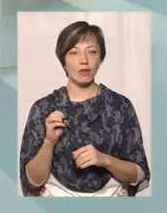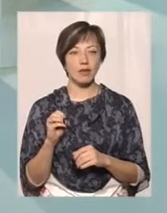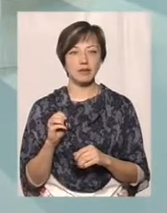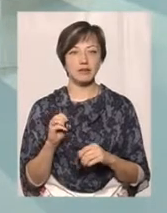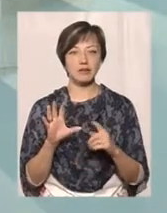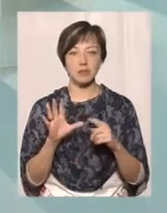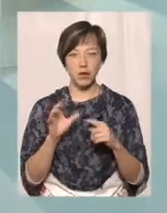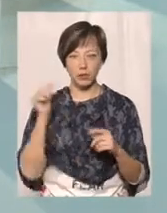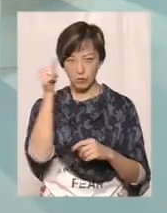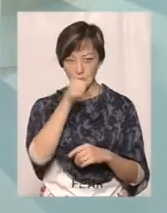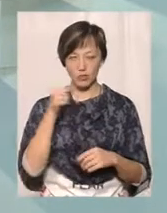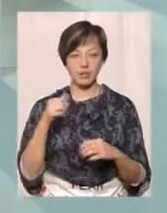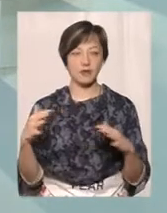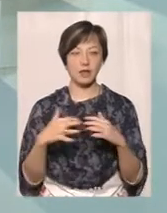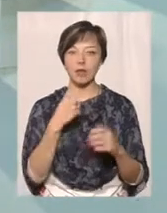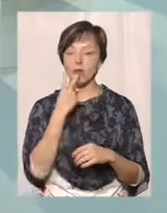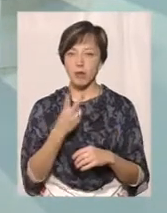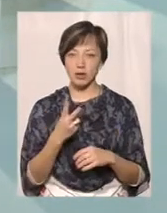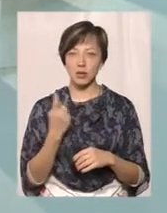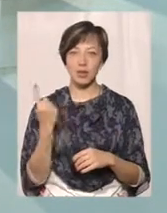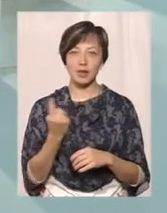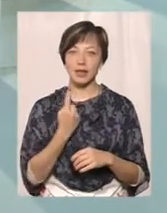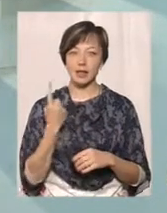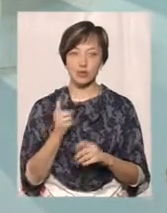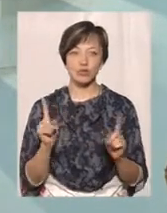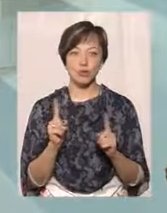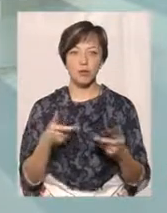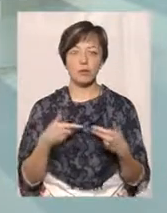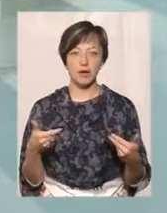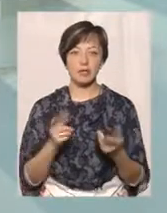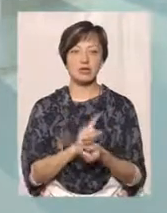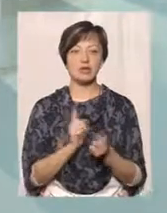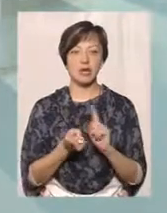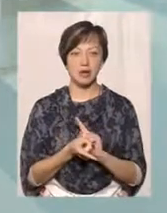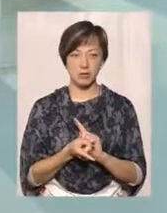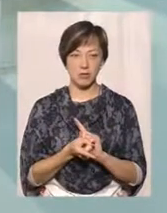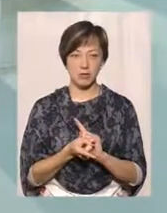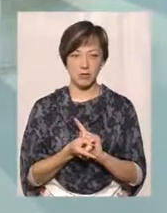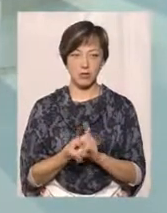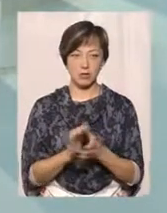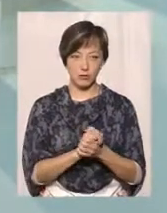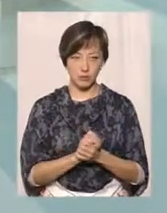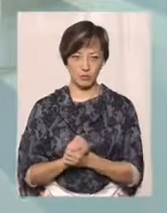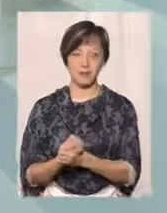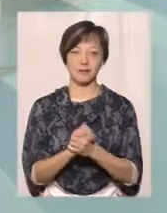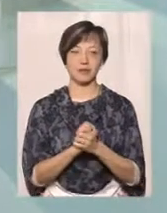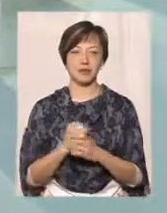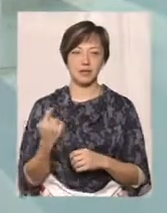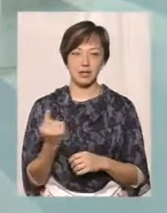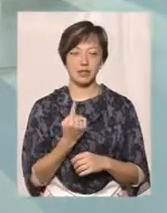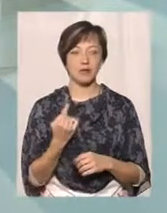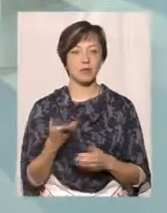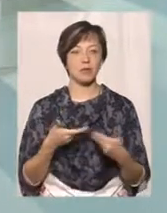п'ятому році війни я побачила одне єдине, що ми стаємо в колочку, єдині,